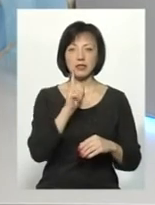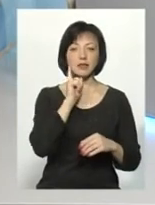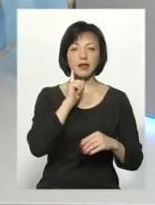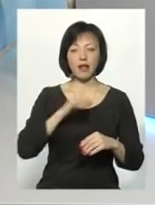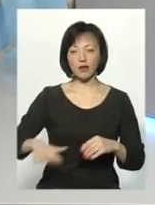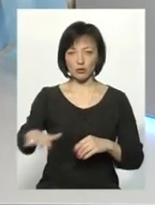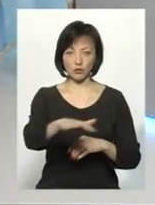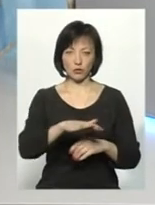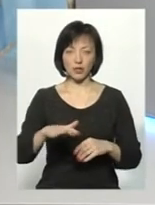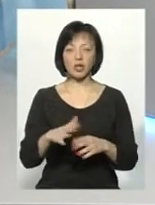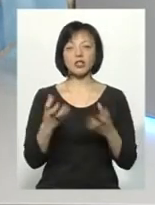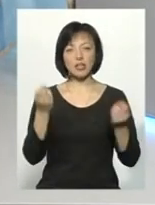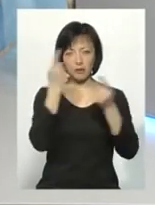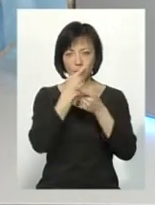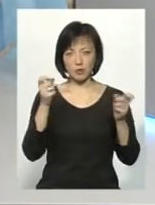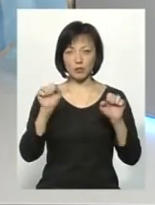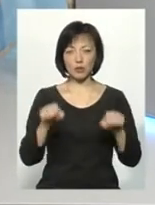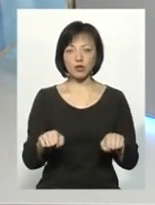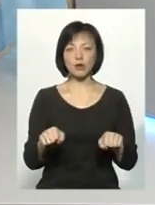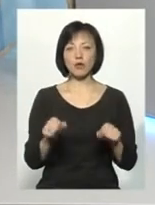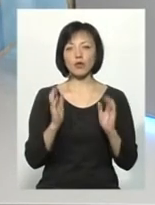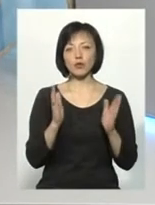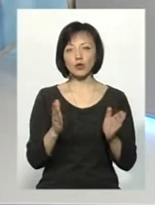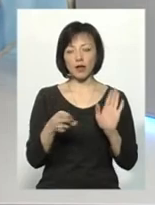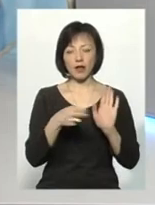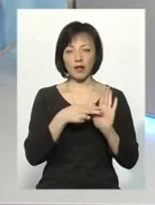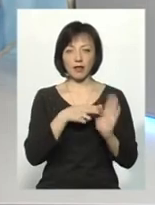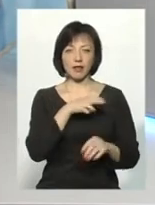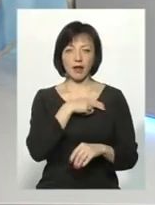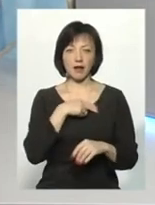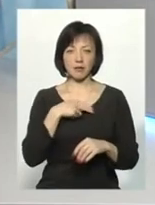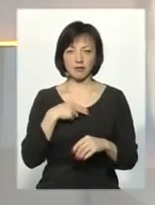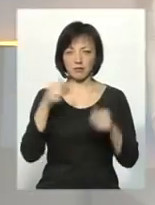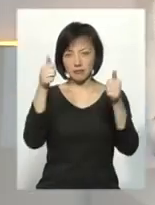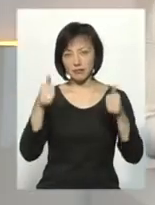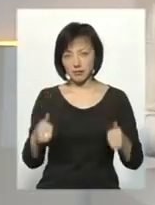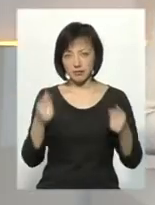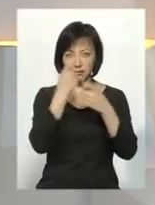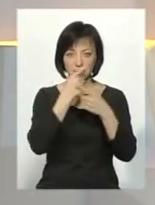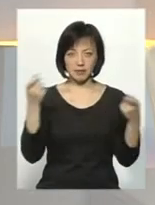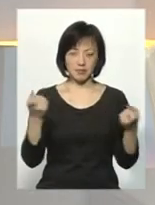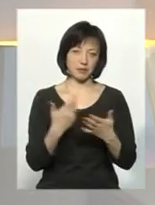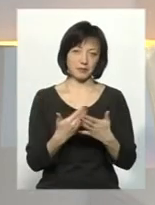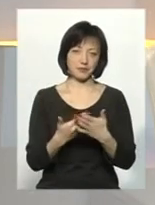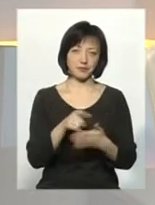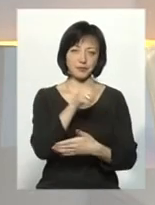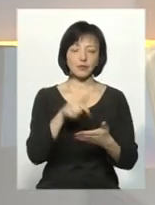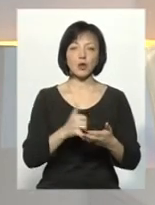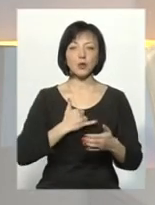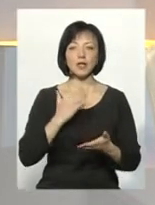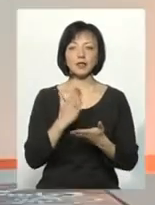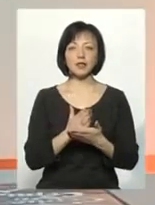зони. Яку ще інформацію можна отримати? Можливо, якісь будуть наліпки напередодні, з якимось закликами. В нас є